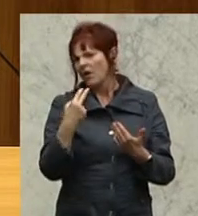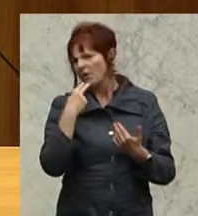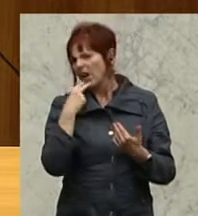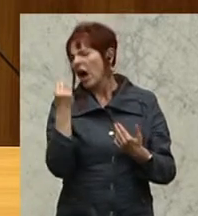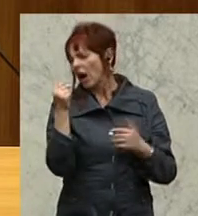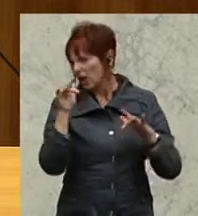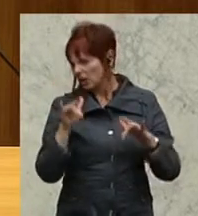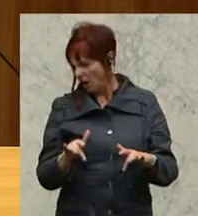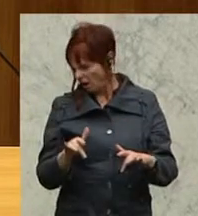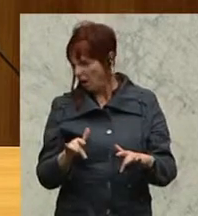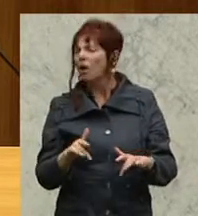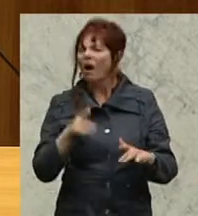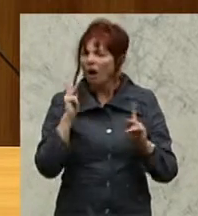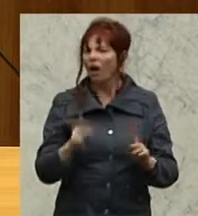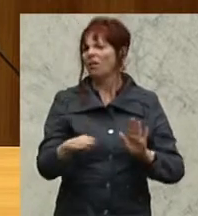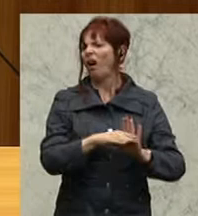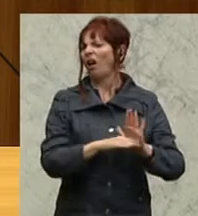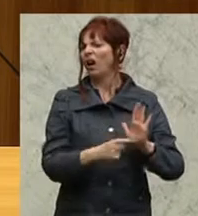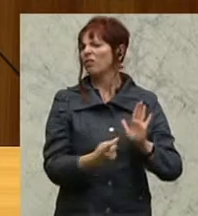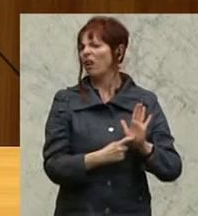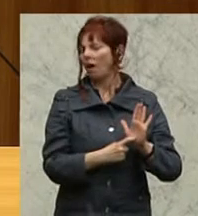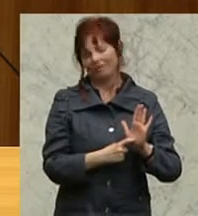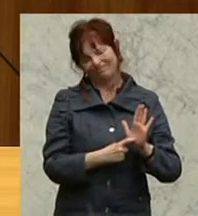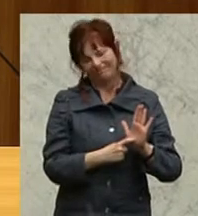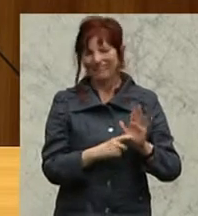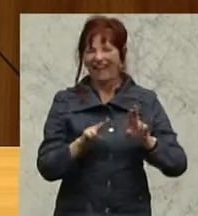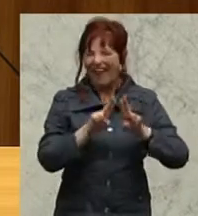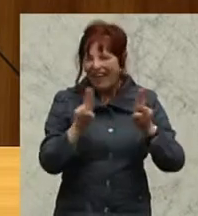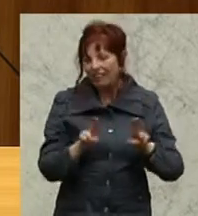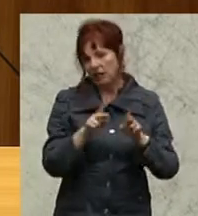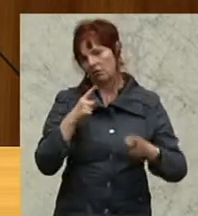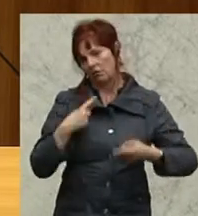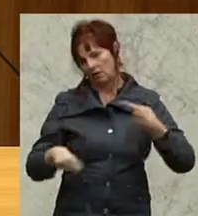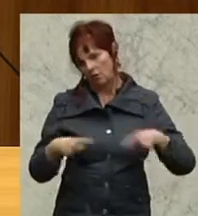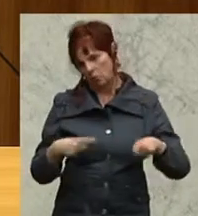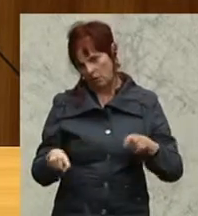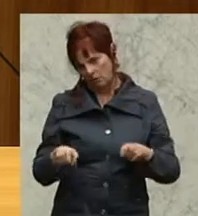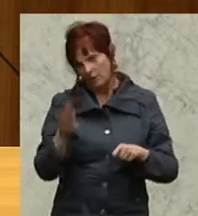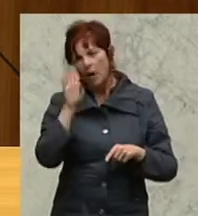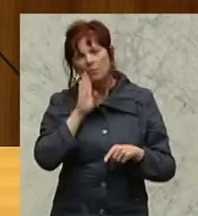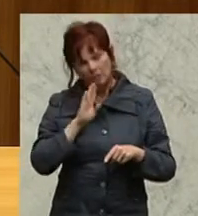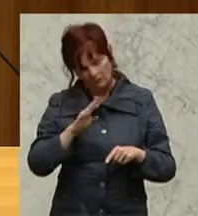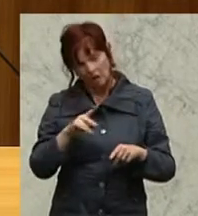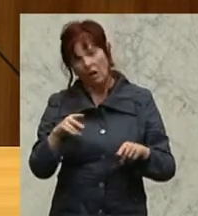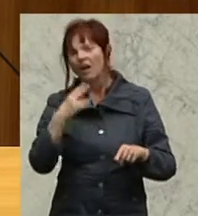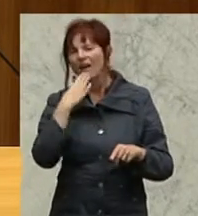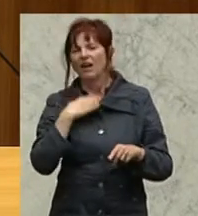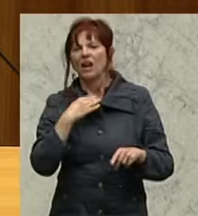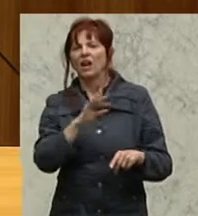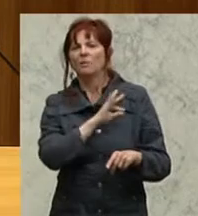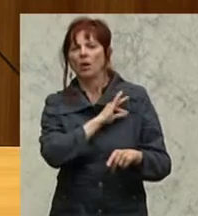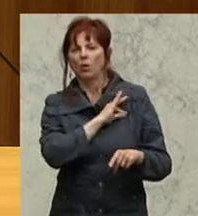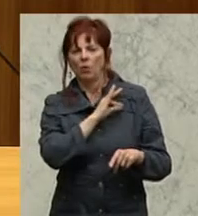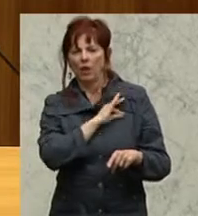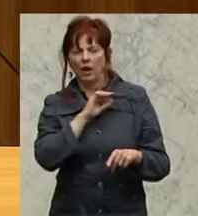Diktatur. Und das möchte ich nie haben. Und ich hoffe, es holt auch dich, lieber Herr Kollege Luger, einmal diese Regel nicht ein, in deinem